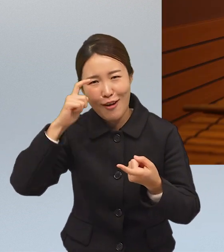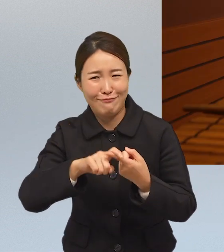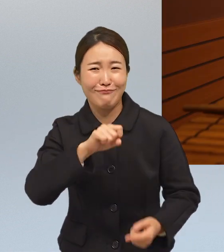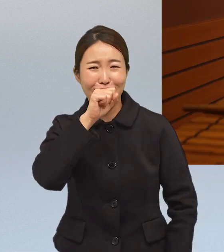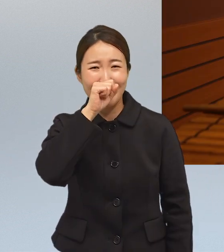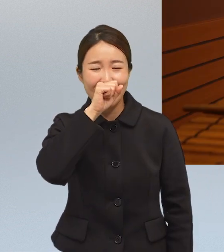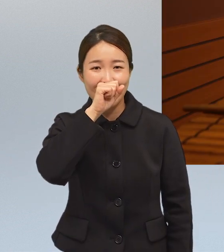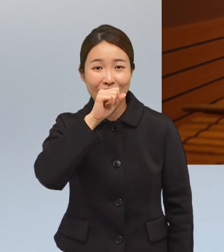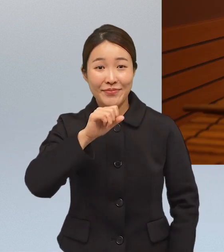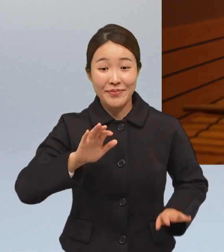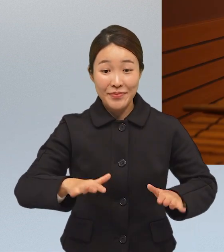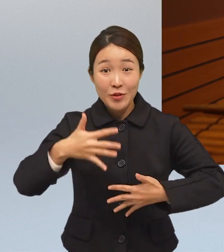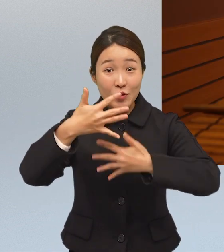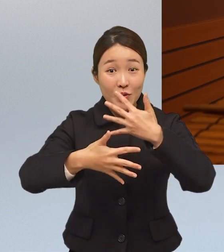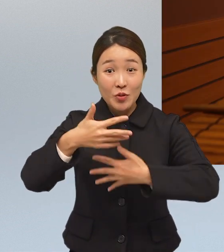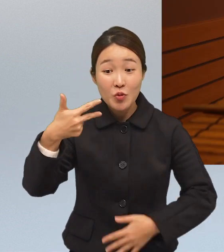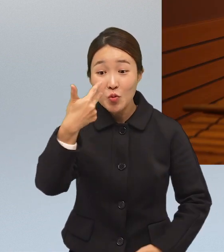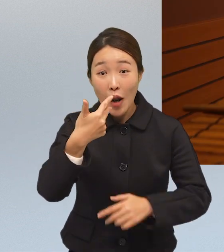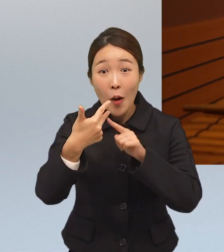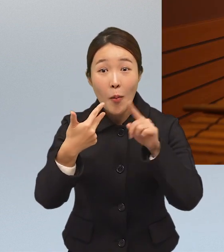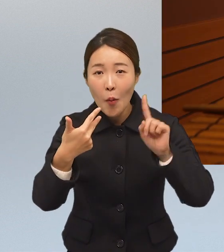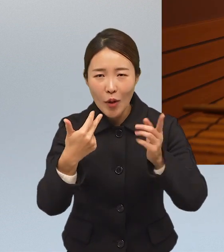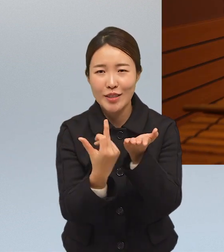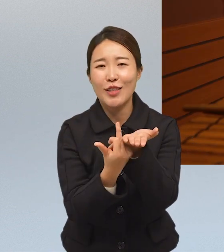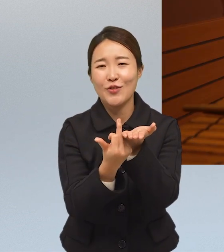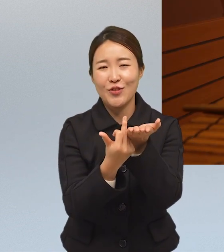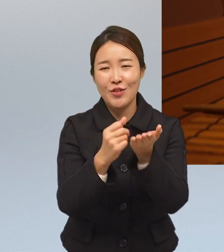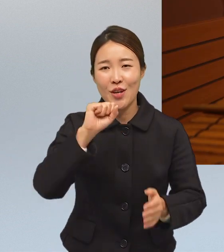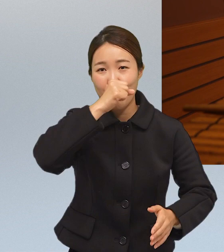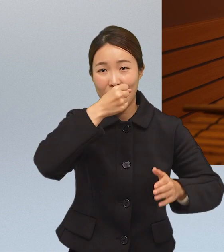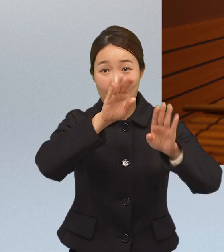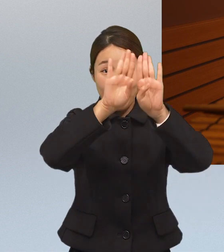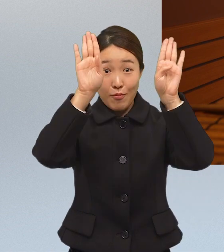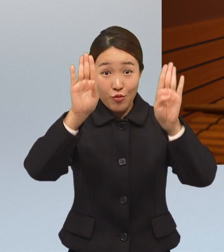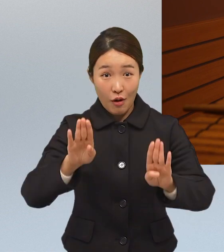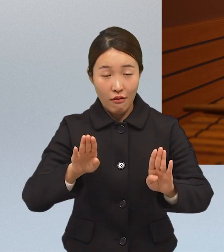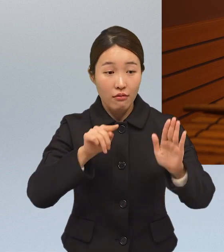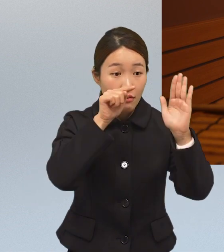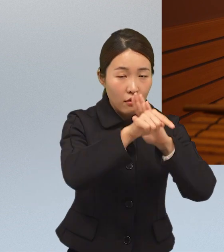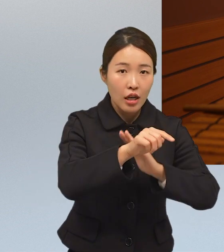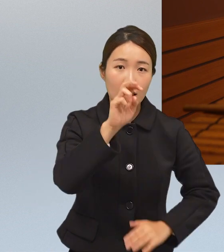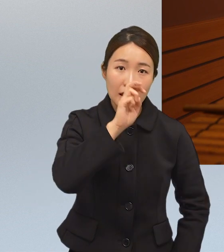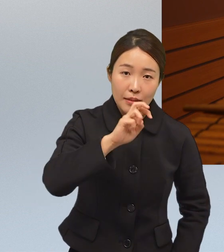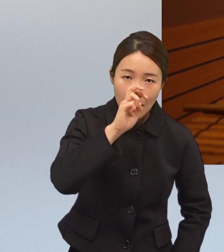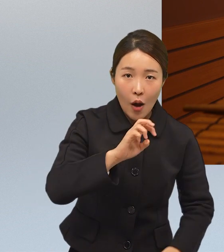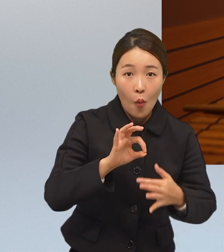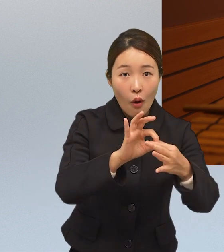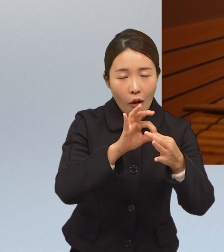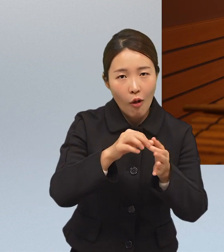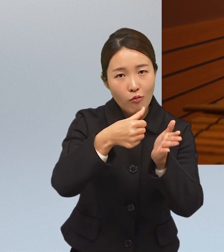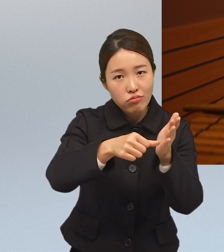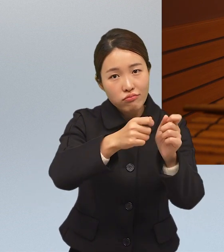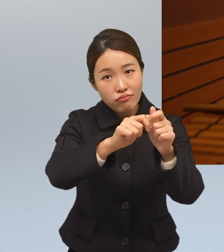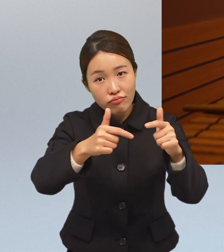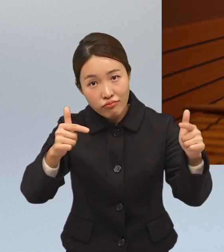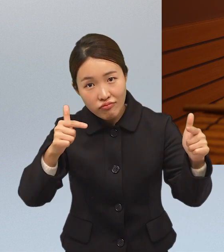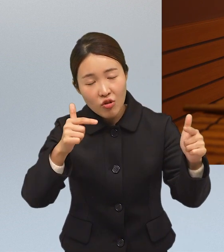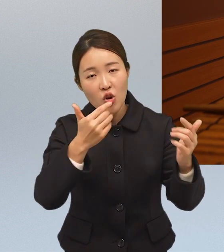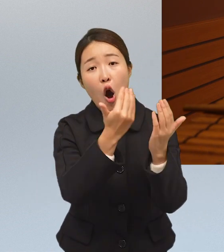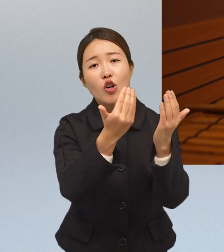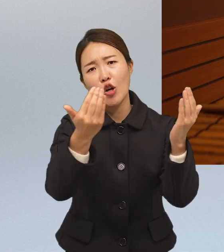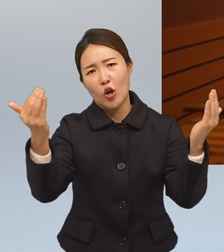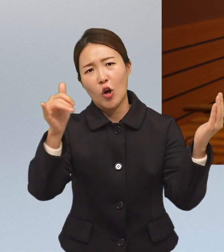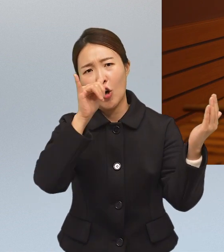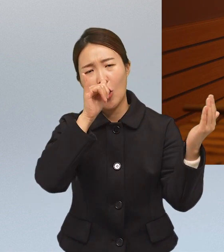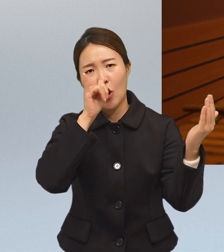또 저희가 촬영하고 있는 제주 아프리카 박물관에도 음악과 관련된 유물을 찾아보실 수